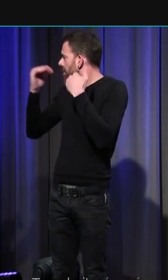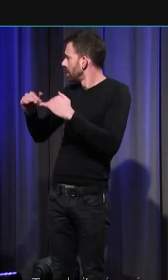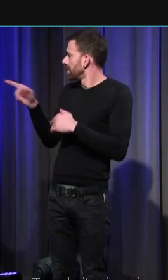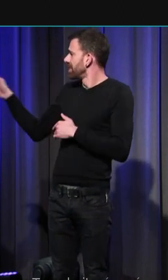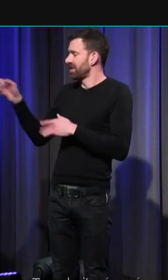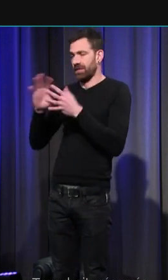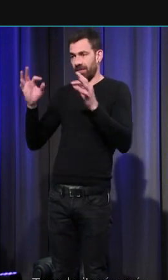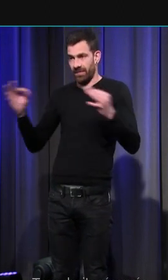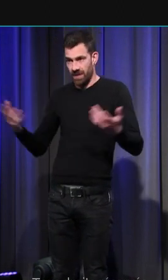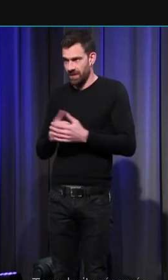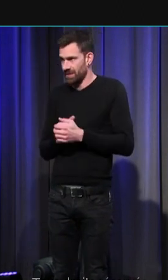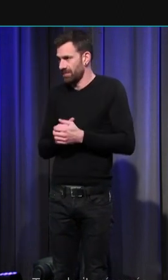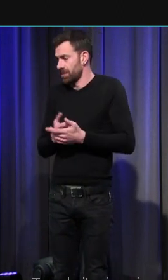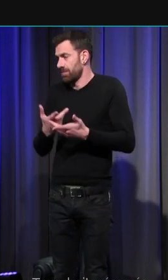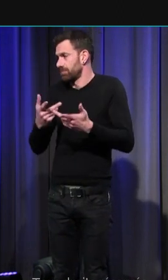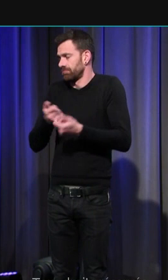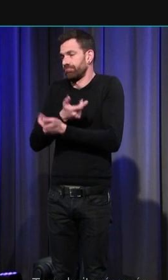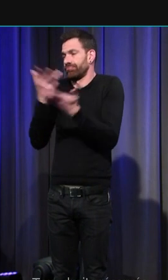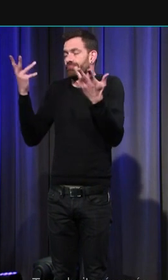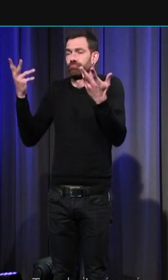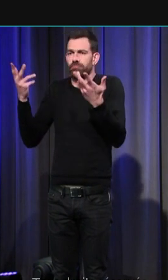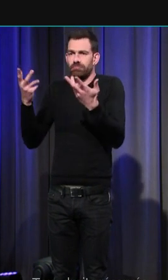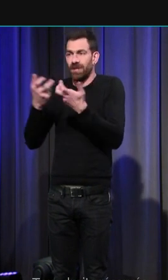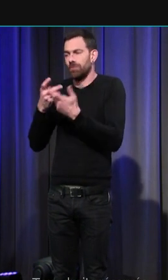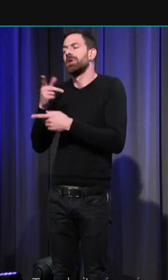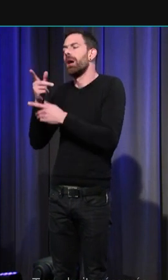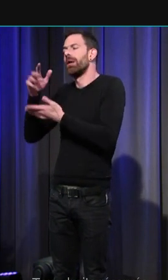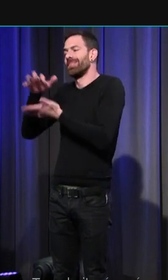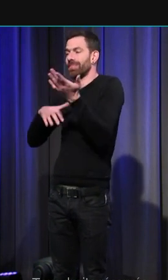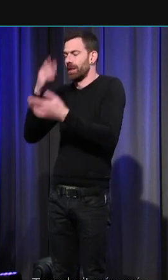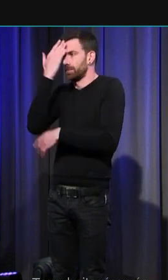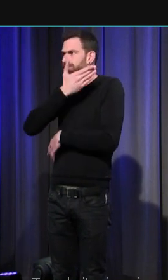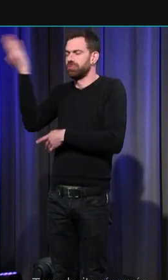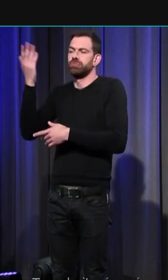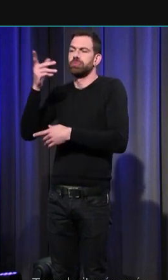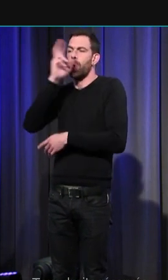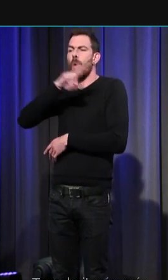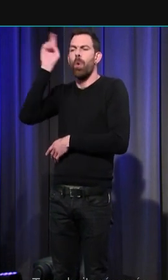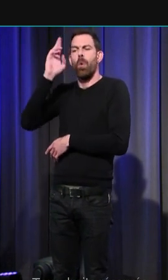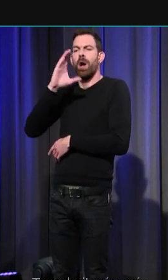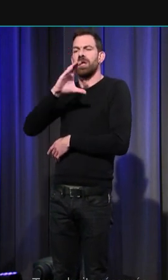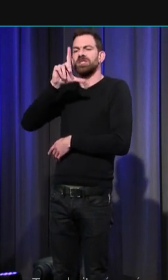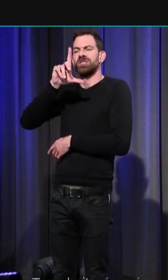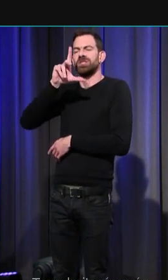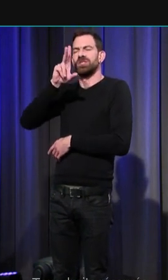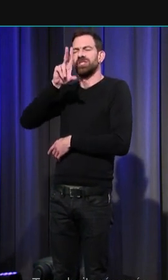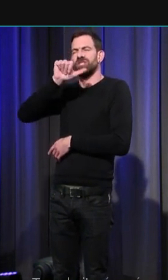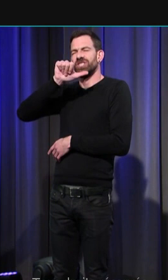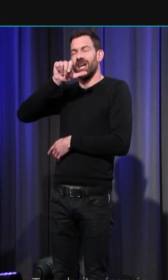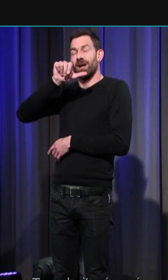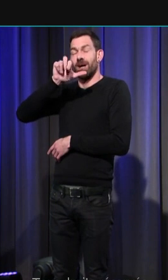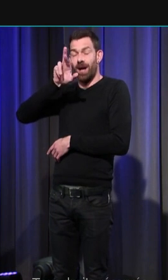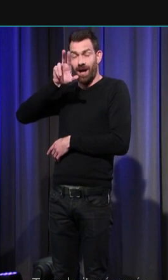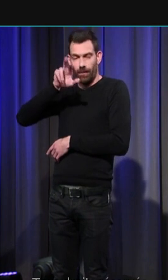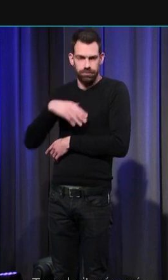que l'on songe parmi mille exemples ce texte bien connu du désespoir de Charlemagne dans la chanson de Roland au moment où il